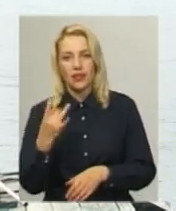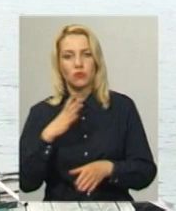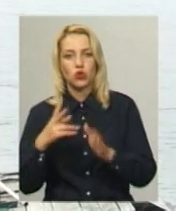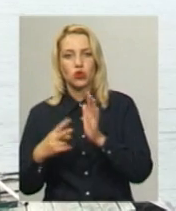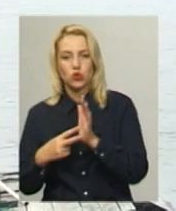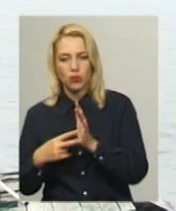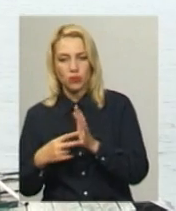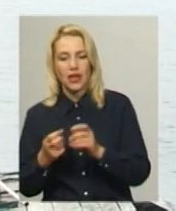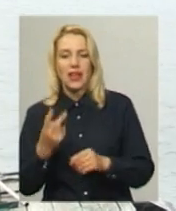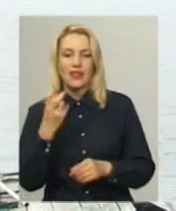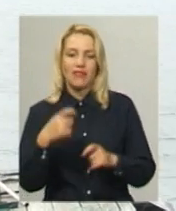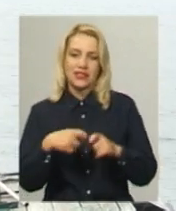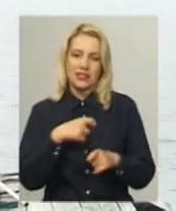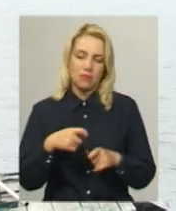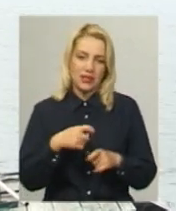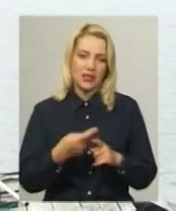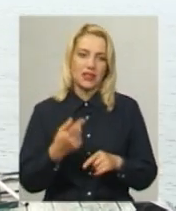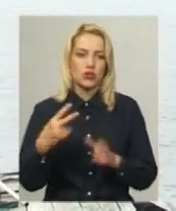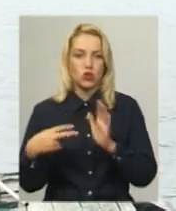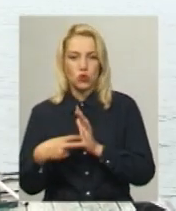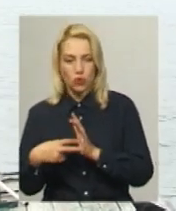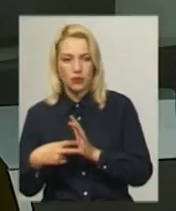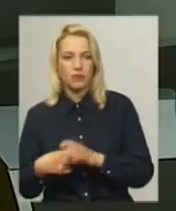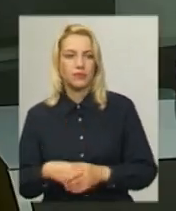і на 2 кілометри 500 метрів 5 місця.